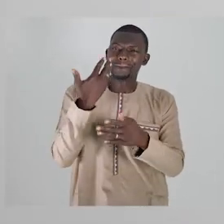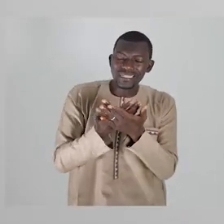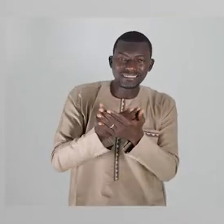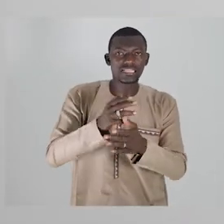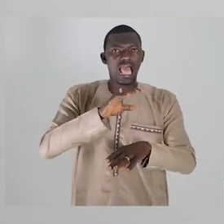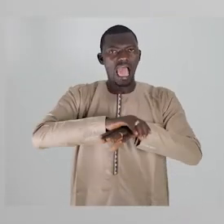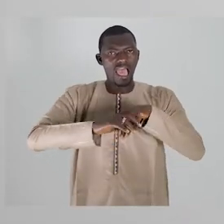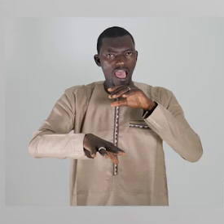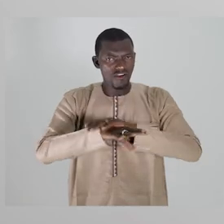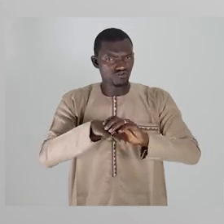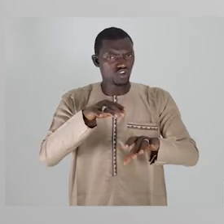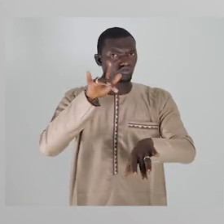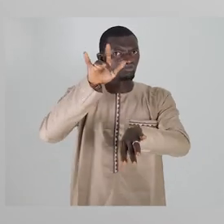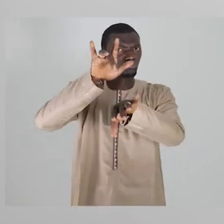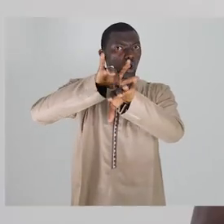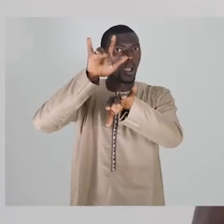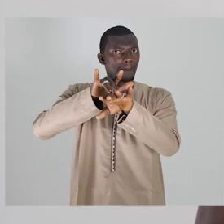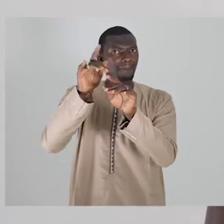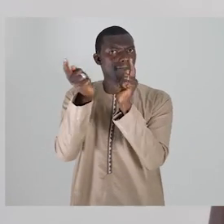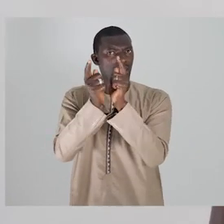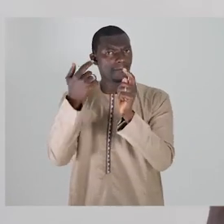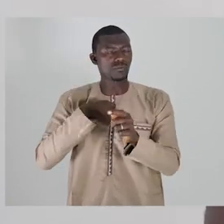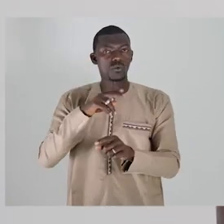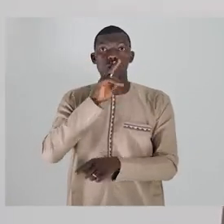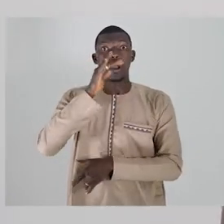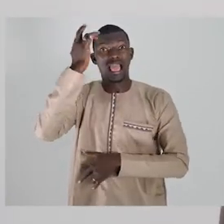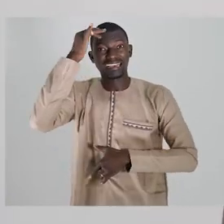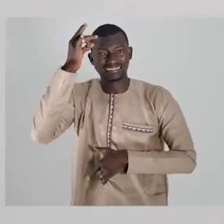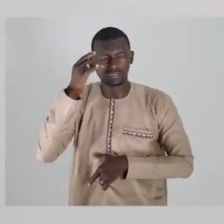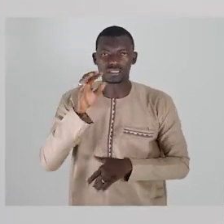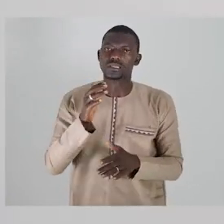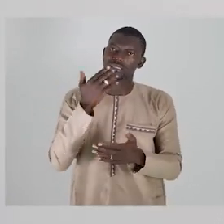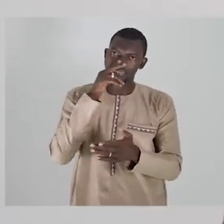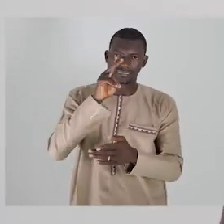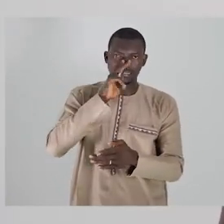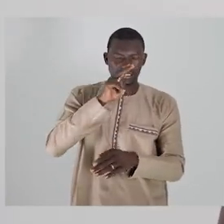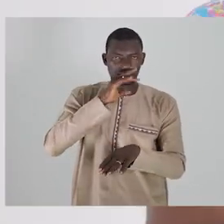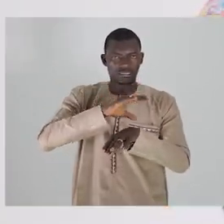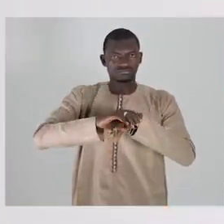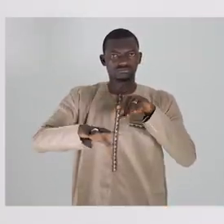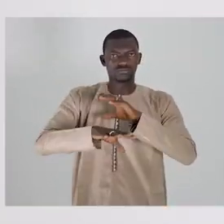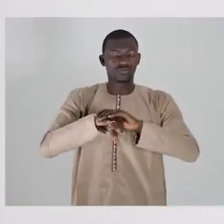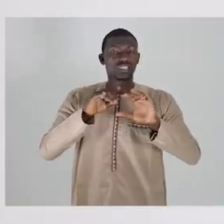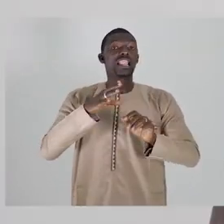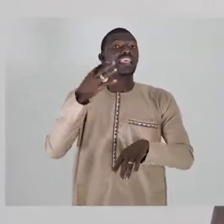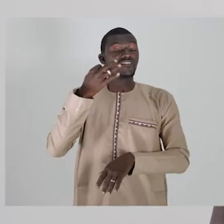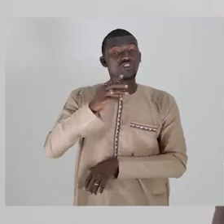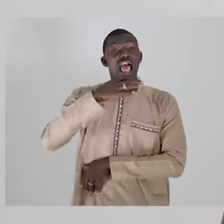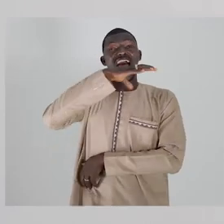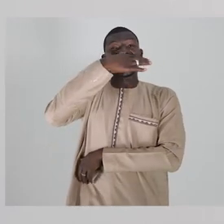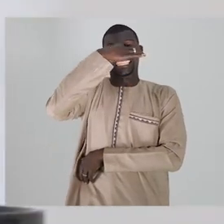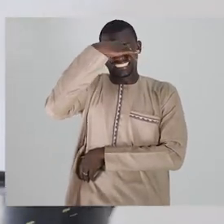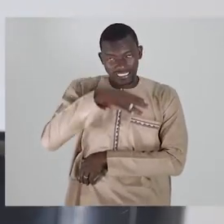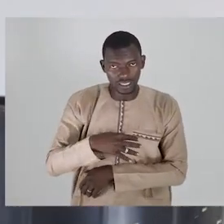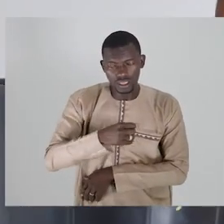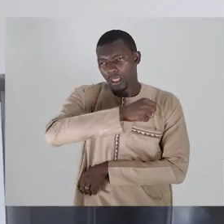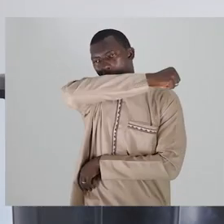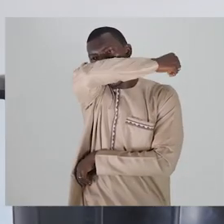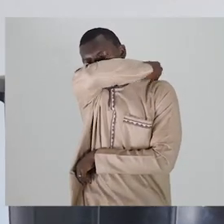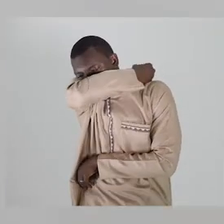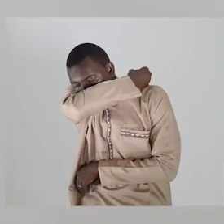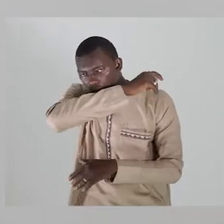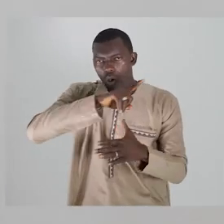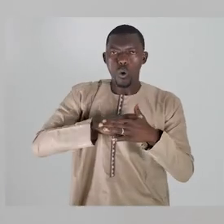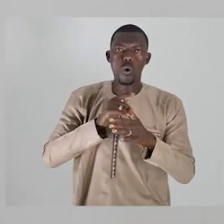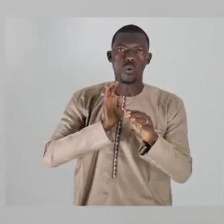reno da patade yimpe be andanta no nauni. Mupu hunuko ma saada dodja ma hida isla. Sada jogi tisu pepa ma sopundu